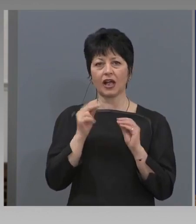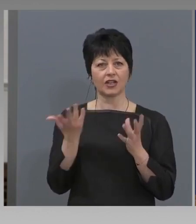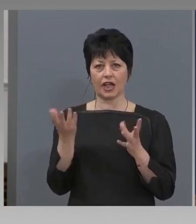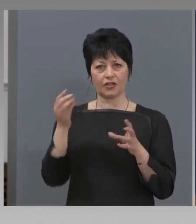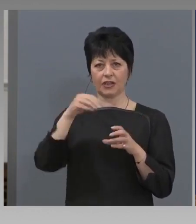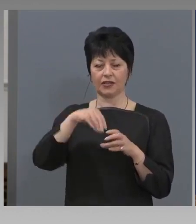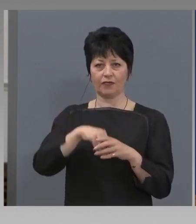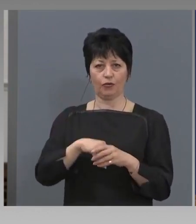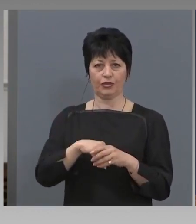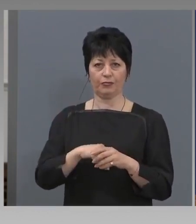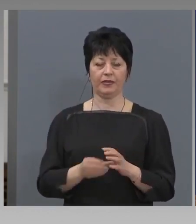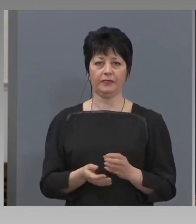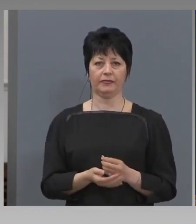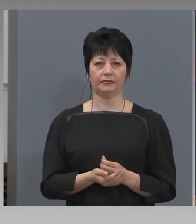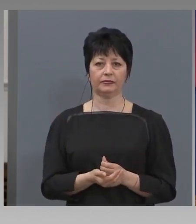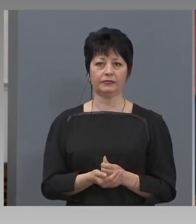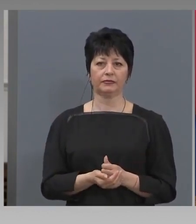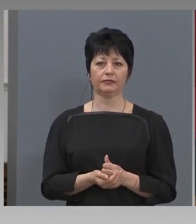включим.